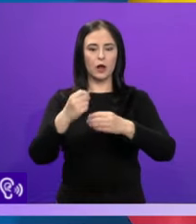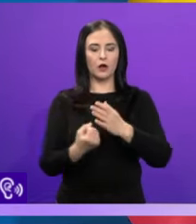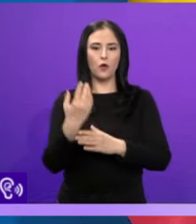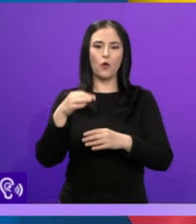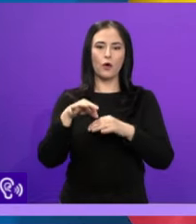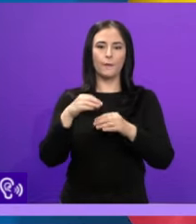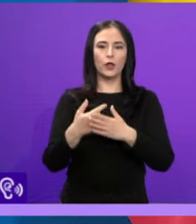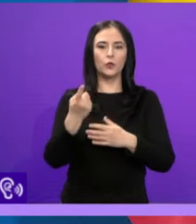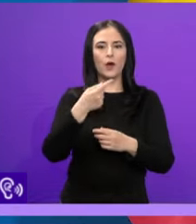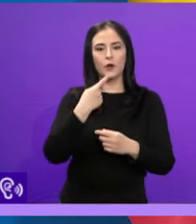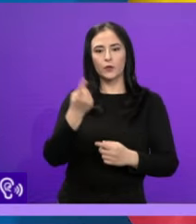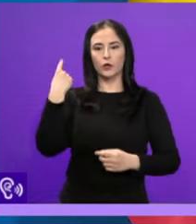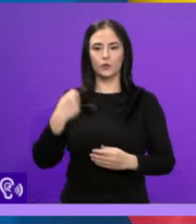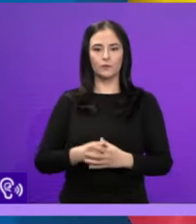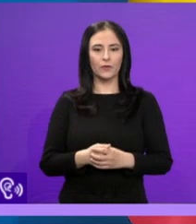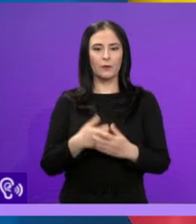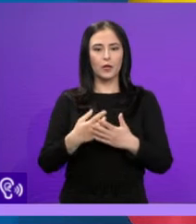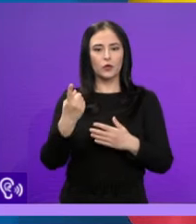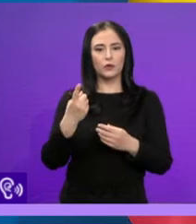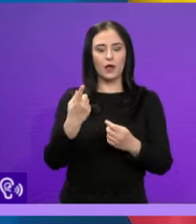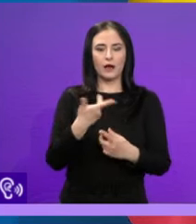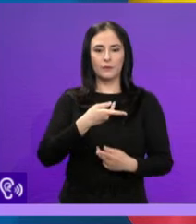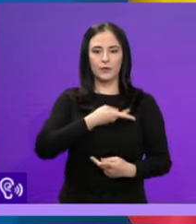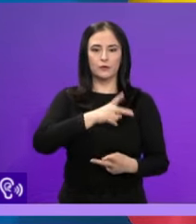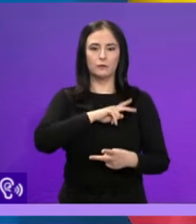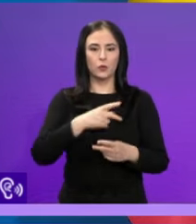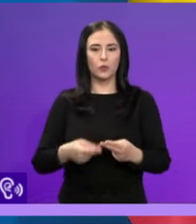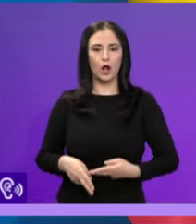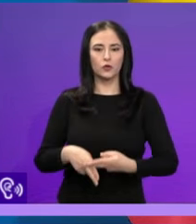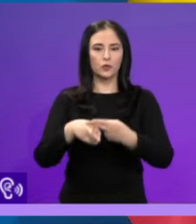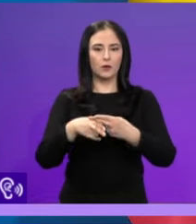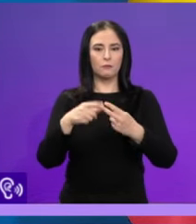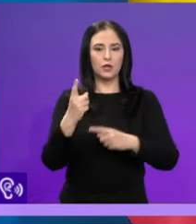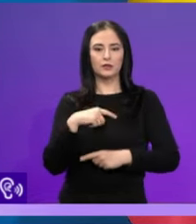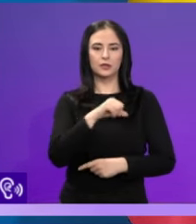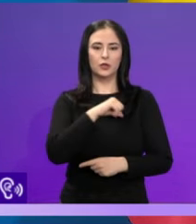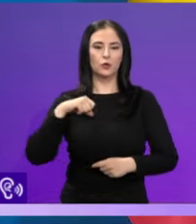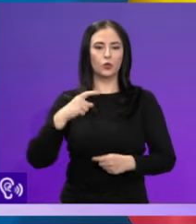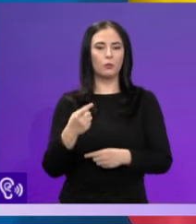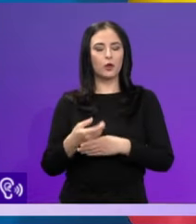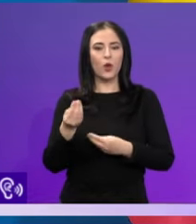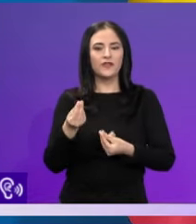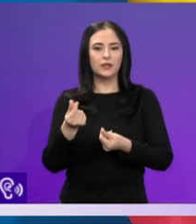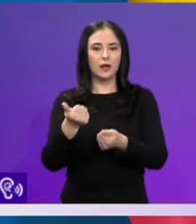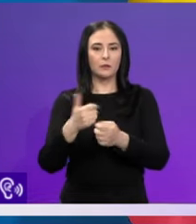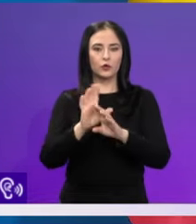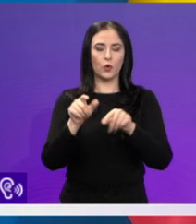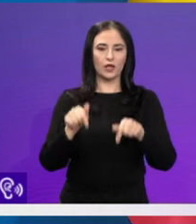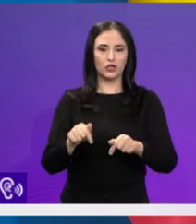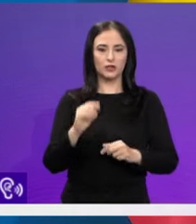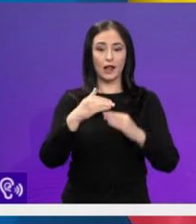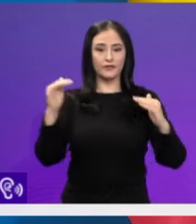în cursul anului trecut. Fondurile reprezintă ajutoarele naționale tranzitorii finanțate din fonduri europene.